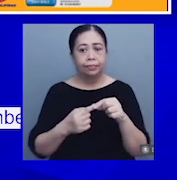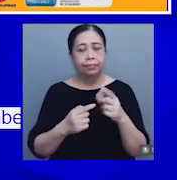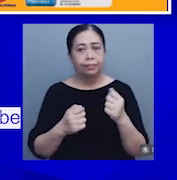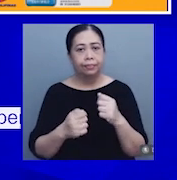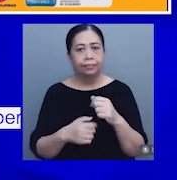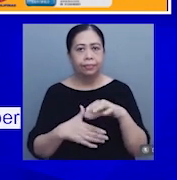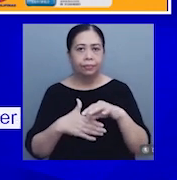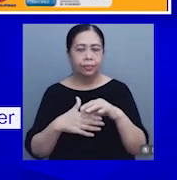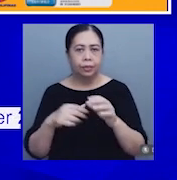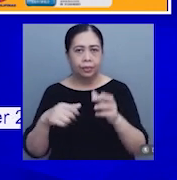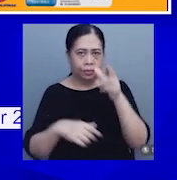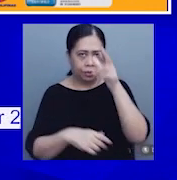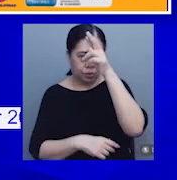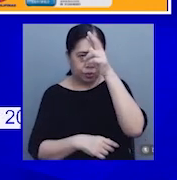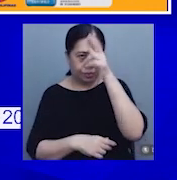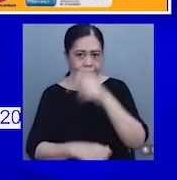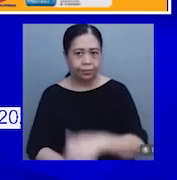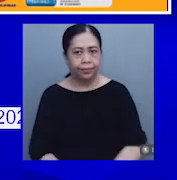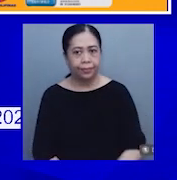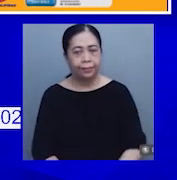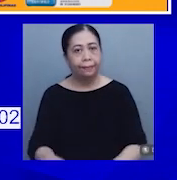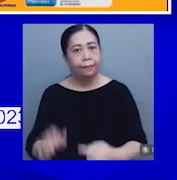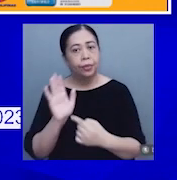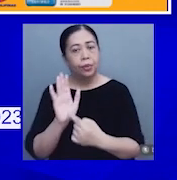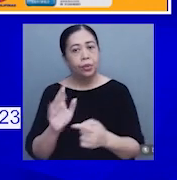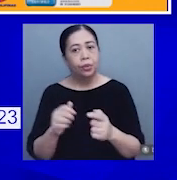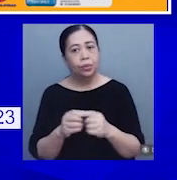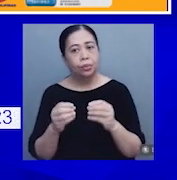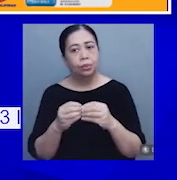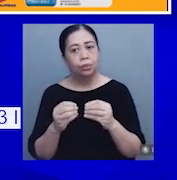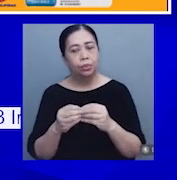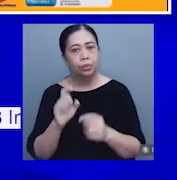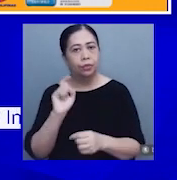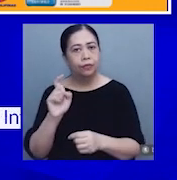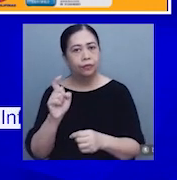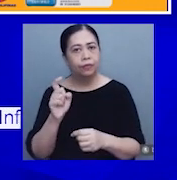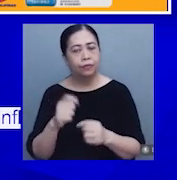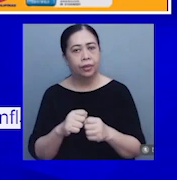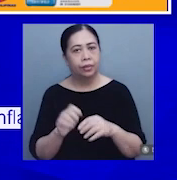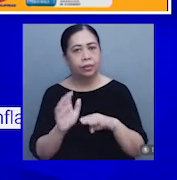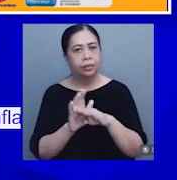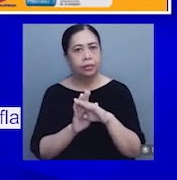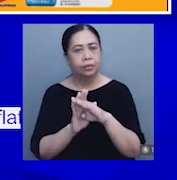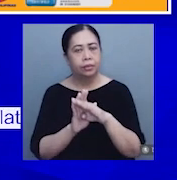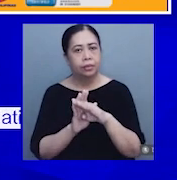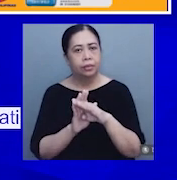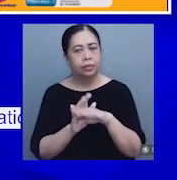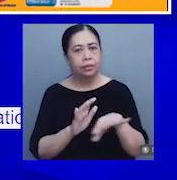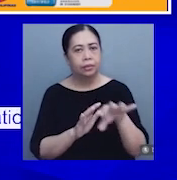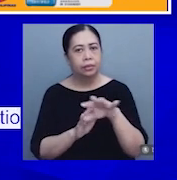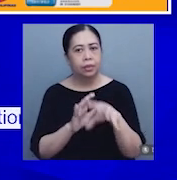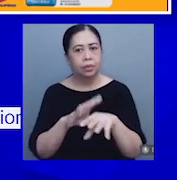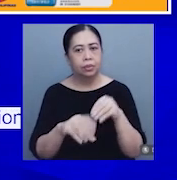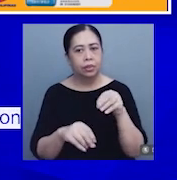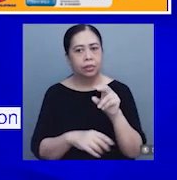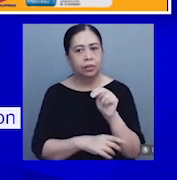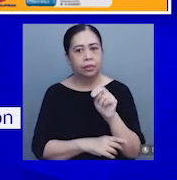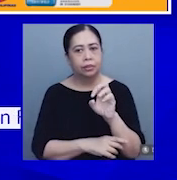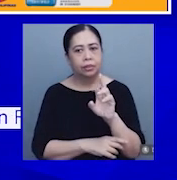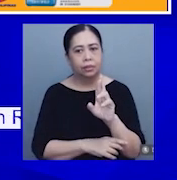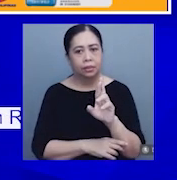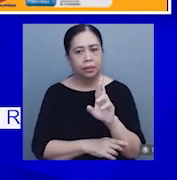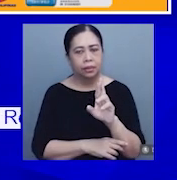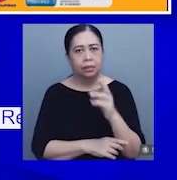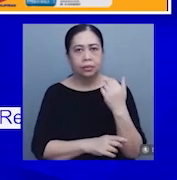karne ng manok. Nagpakita naman ng mas mabilis na pagtaas ng presyo sa mga lugar sa labas ng National Capital Region